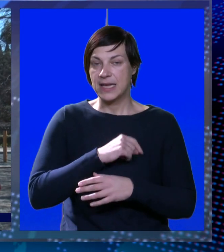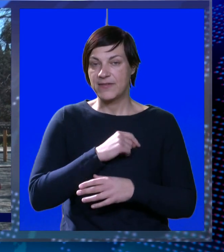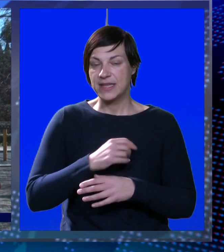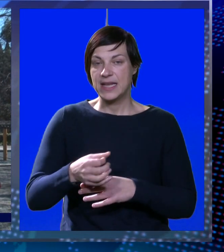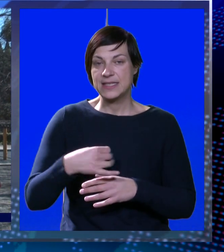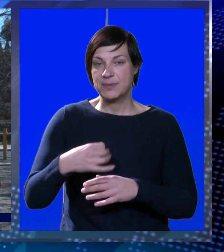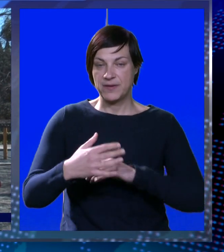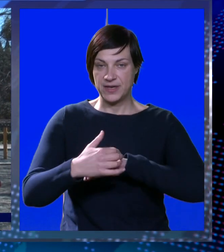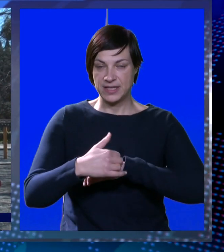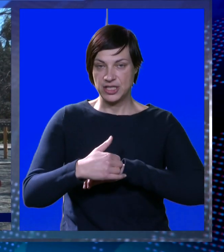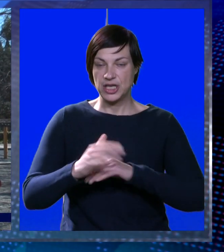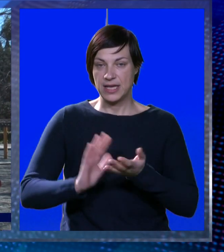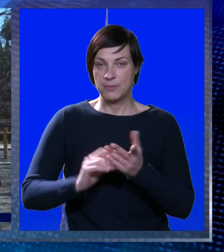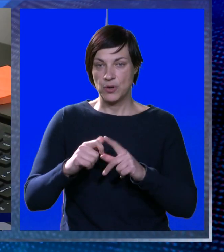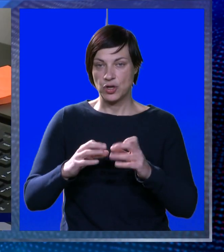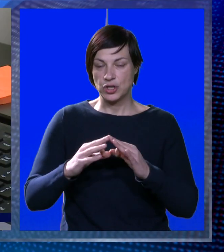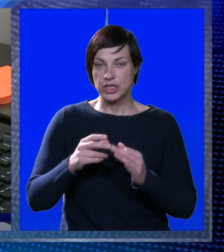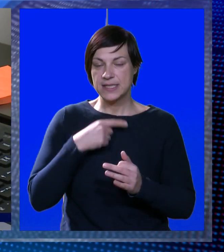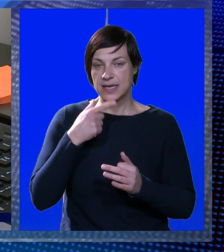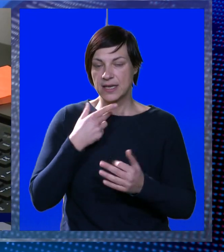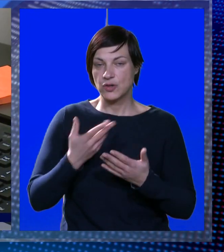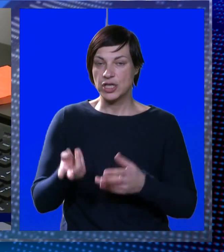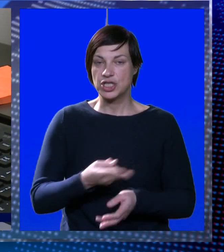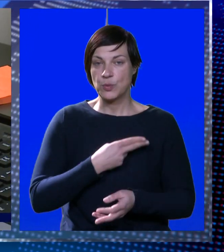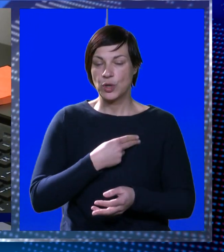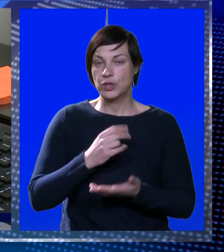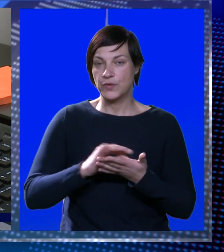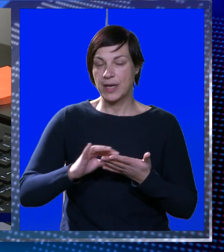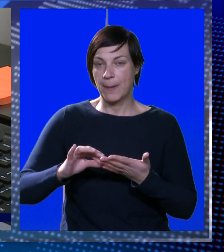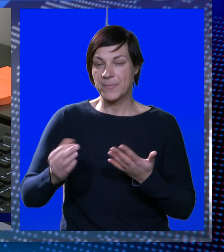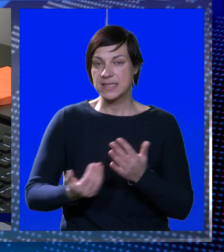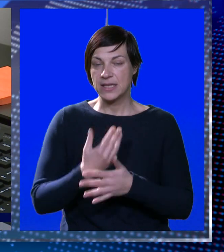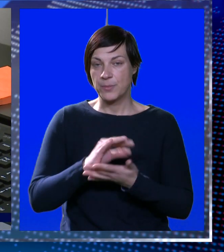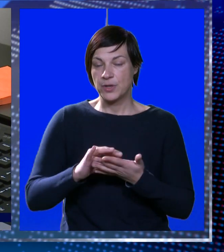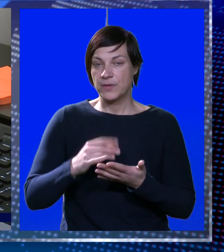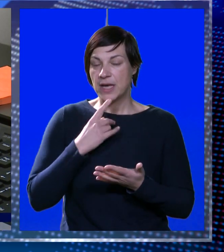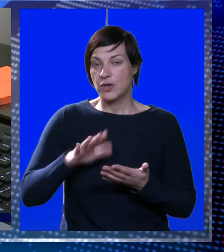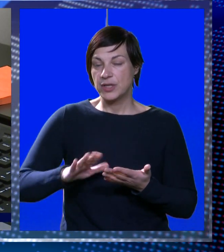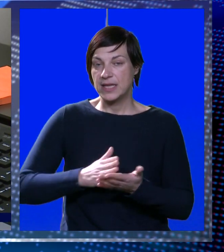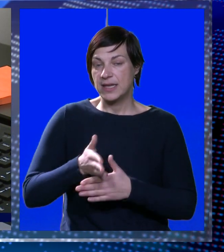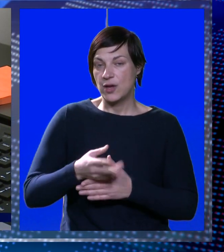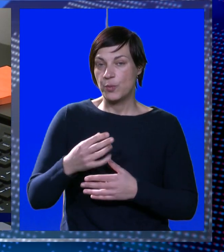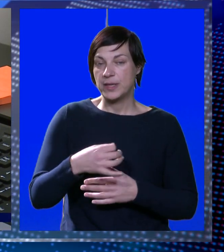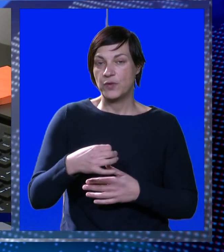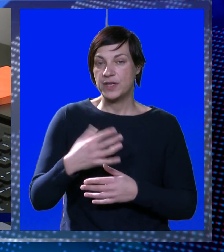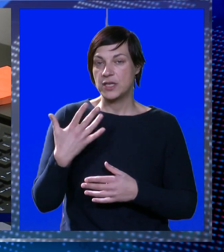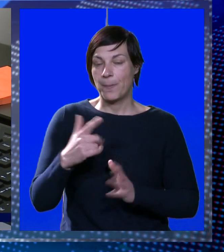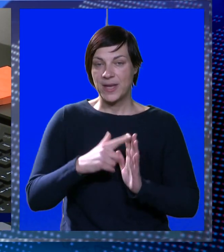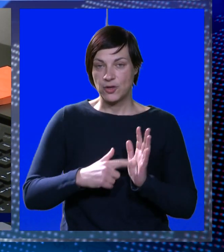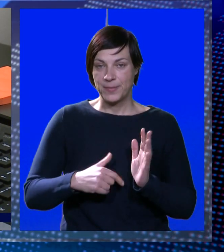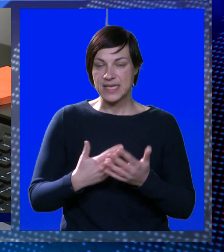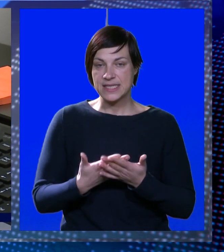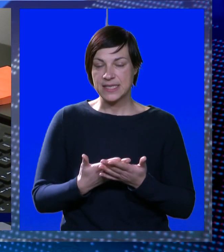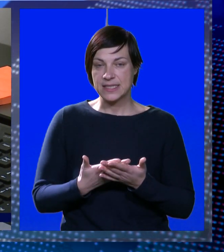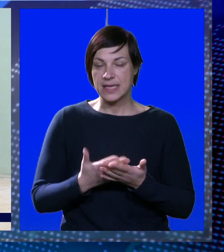ravnateljicama Vrtića Dubrovnik i Mokošica. Kako kaže, u odgovoru je pisalo da ponovi upisak od djete ne upadne u Vrtić do